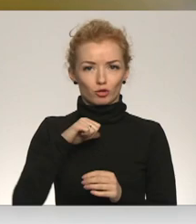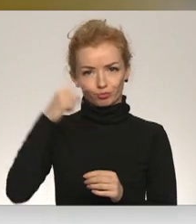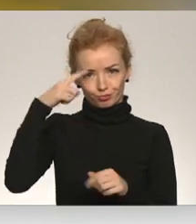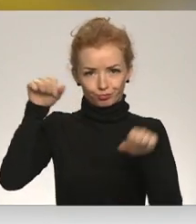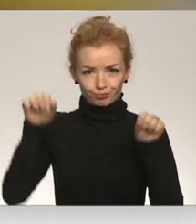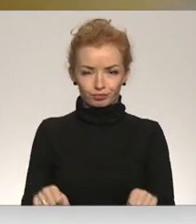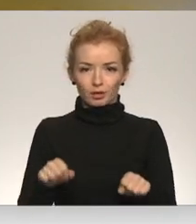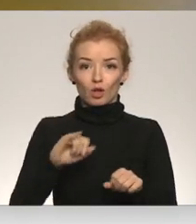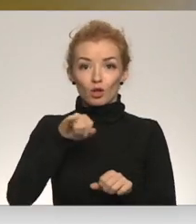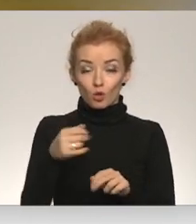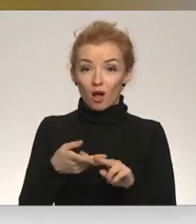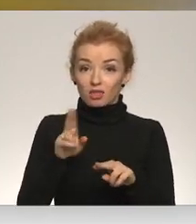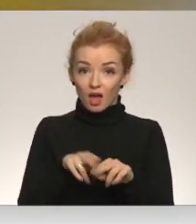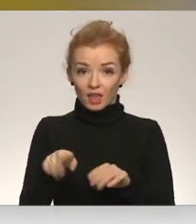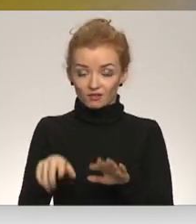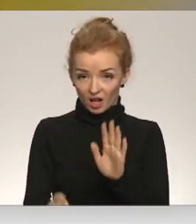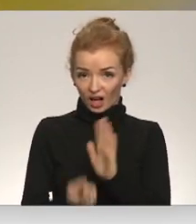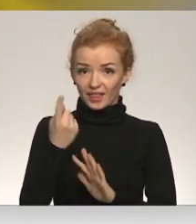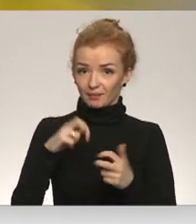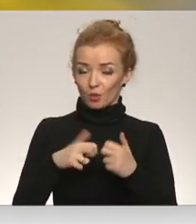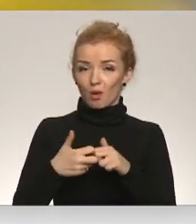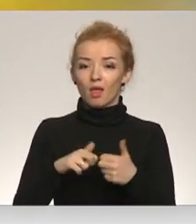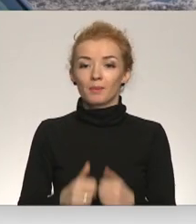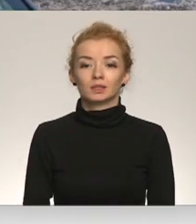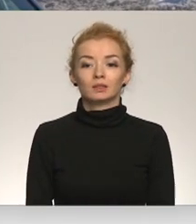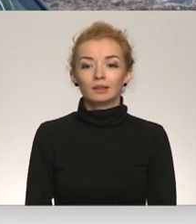pret tajā gadījumā labi domātais radvienu sarežģījumus.